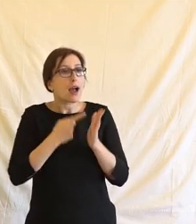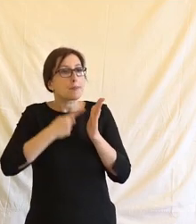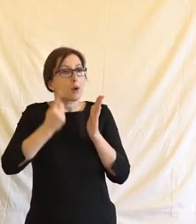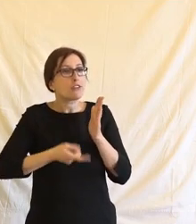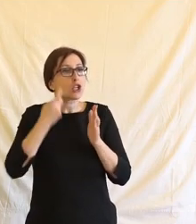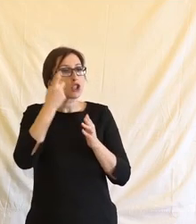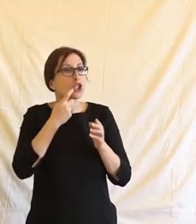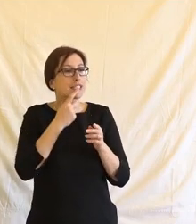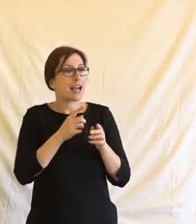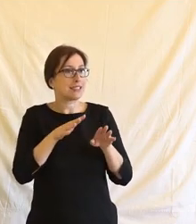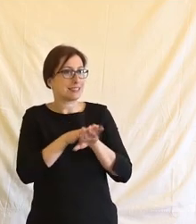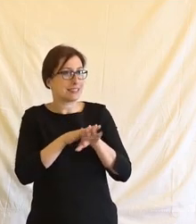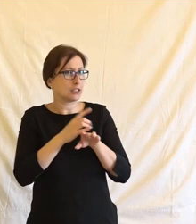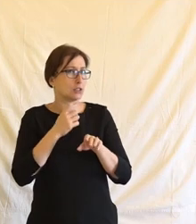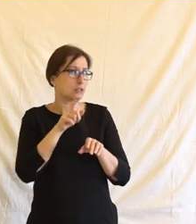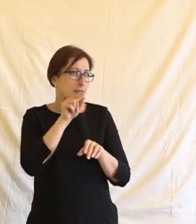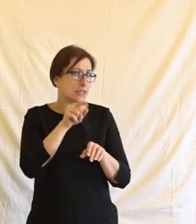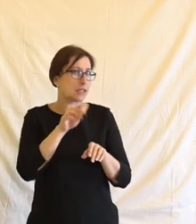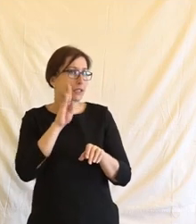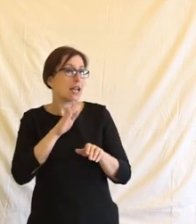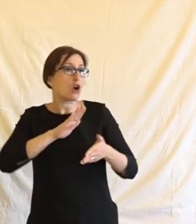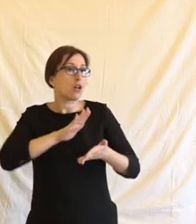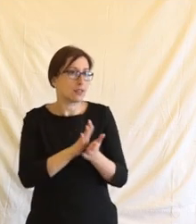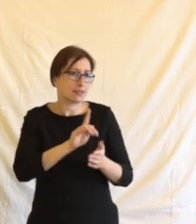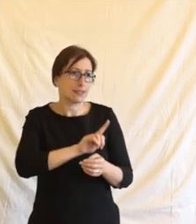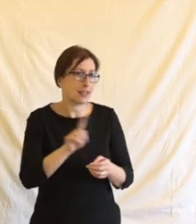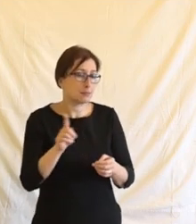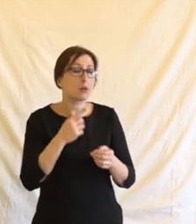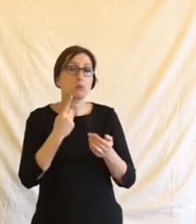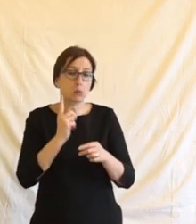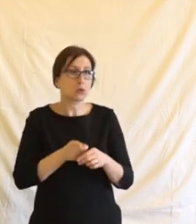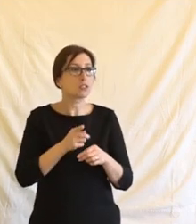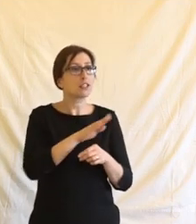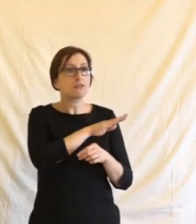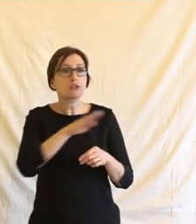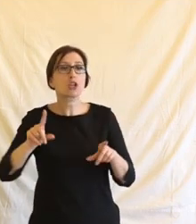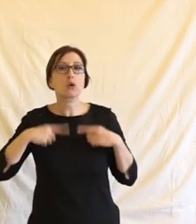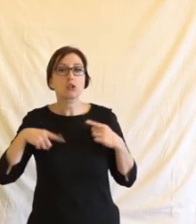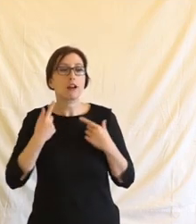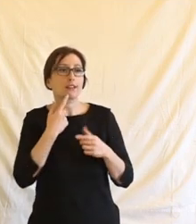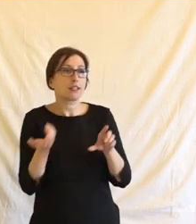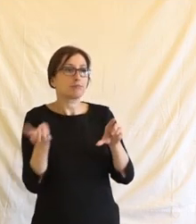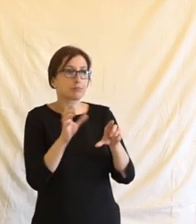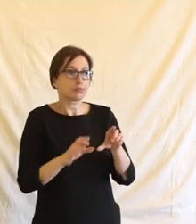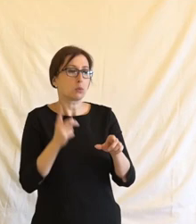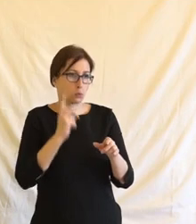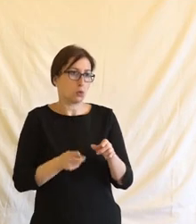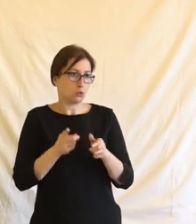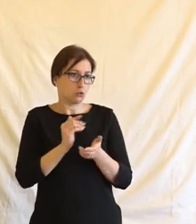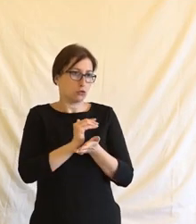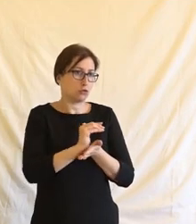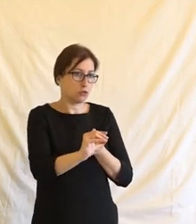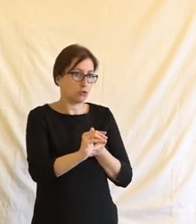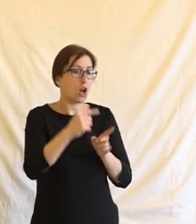sociálních sítí minimálně nediskriminačně šířit příspěvky všech svých uživatelů a zároveň být